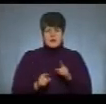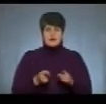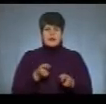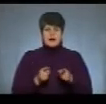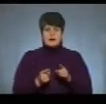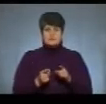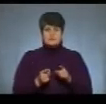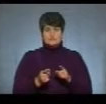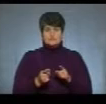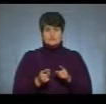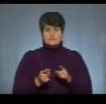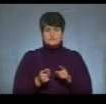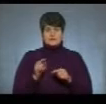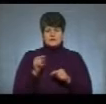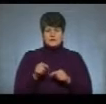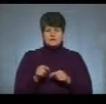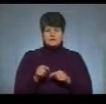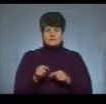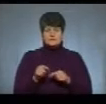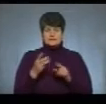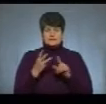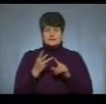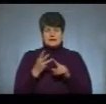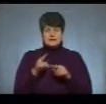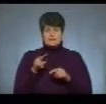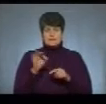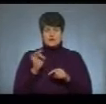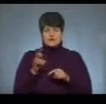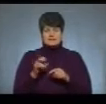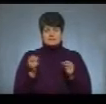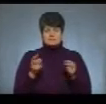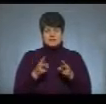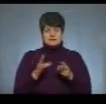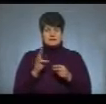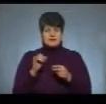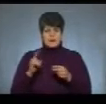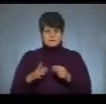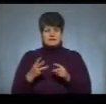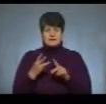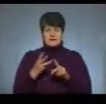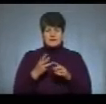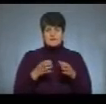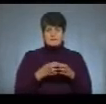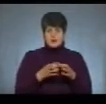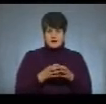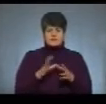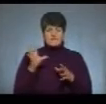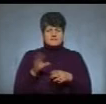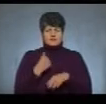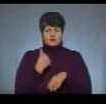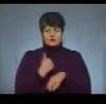хоч там стояли і третій полк спецназу, і 93-я бригада, але всі функції, головні